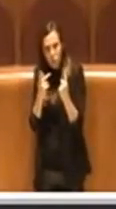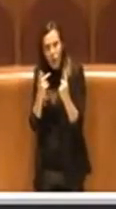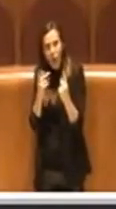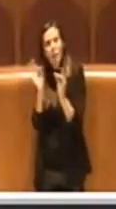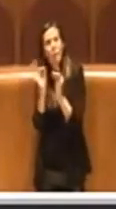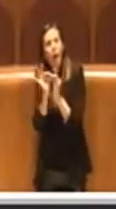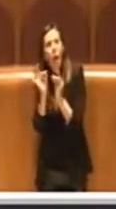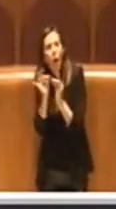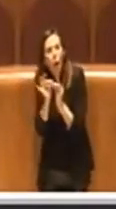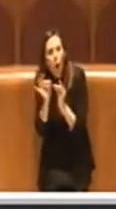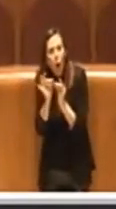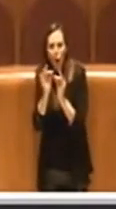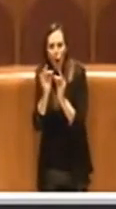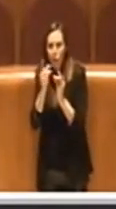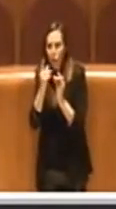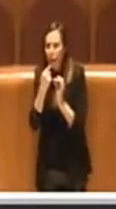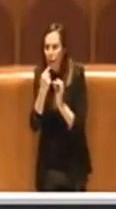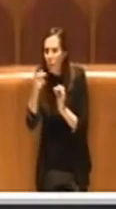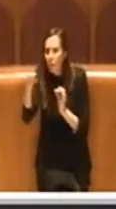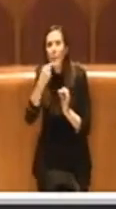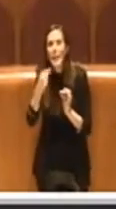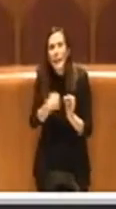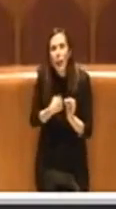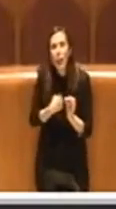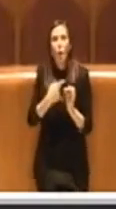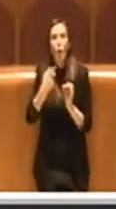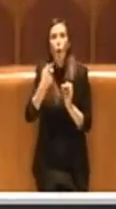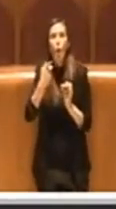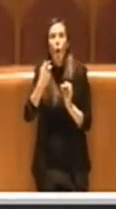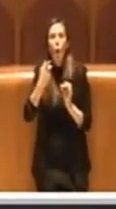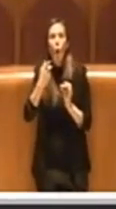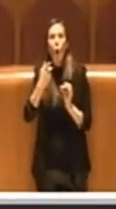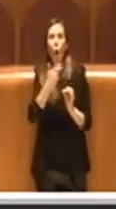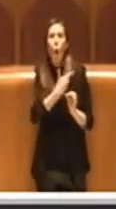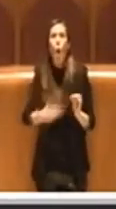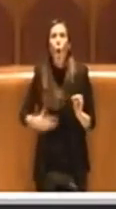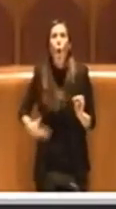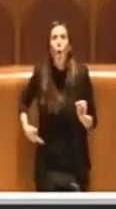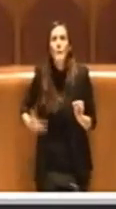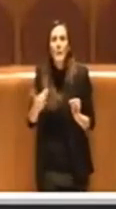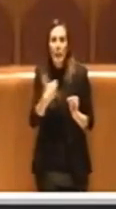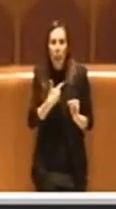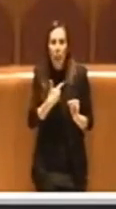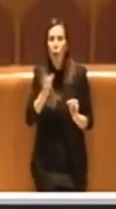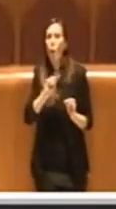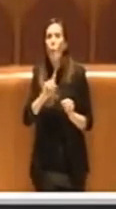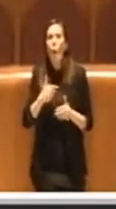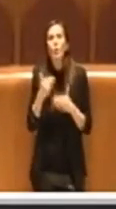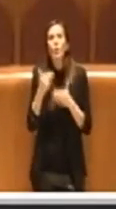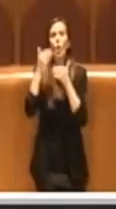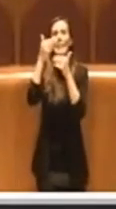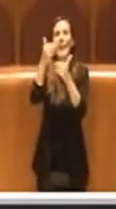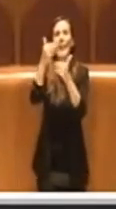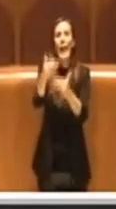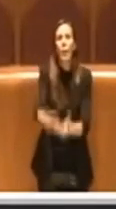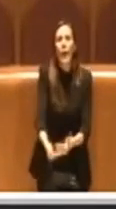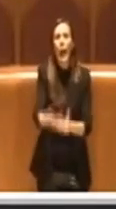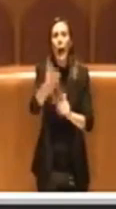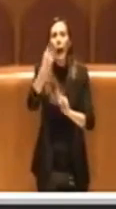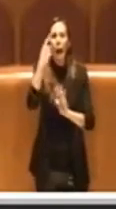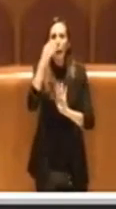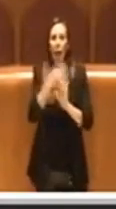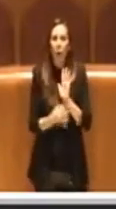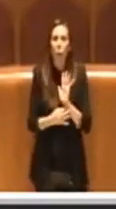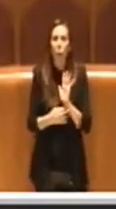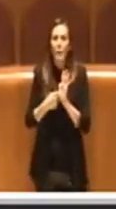un consigliere comunale, l'assemblea capitolina più che un consigliere comunale, non può derogare ai regolamenti dell'assemblea capitolina.